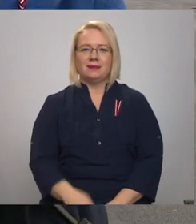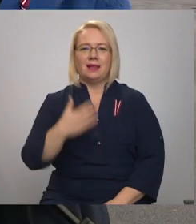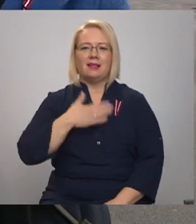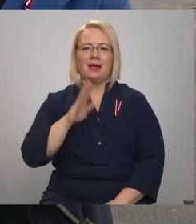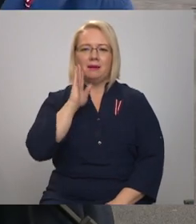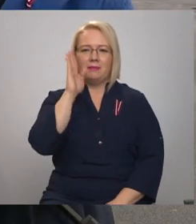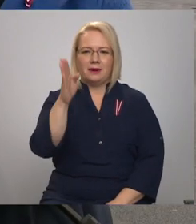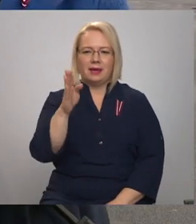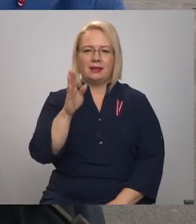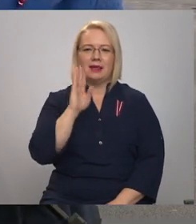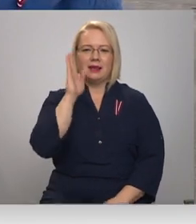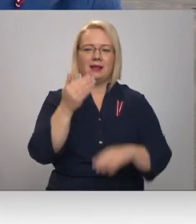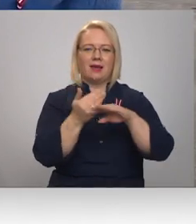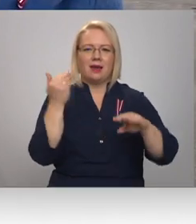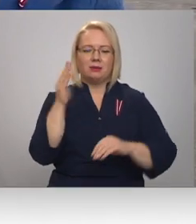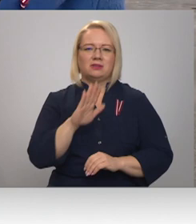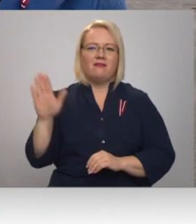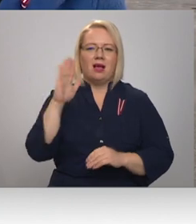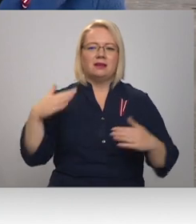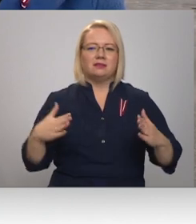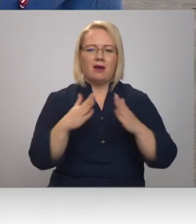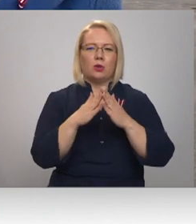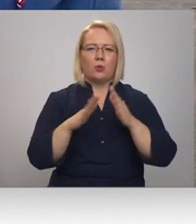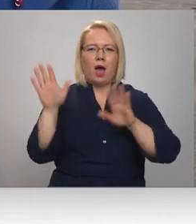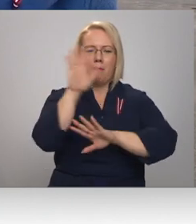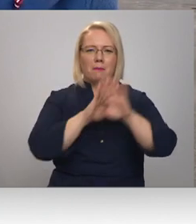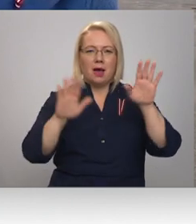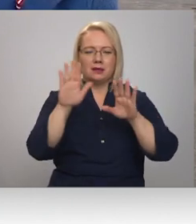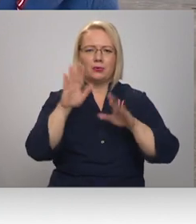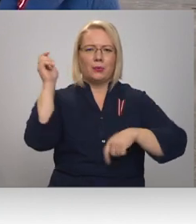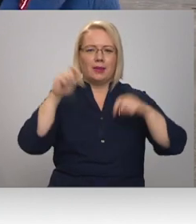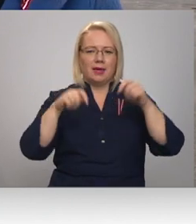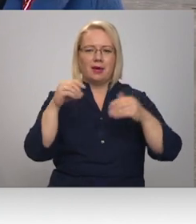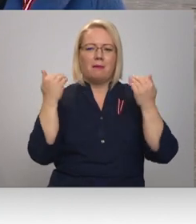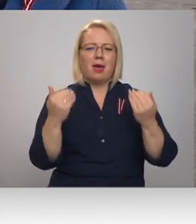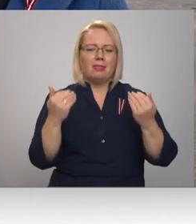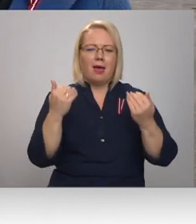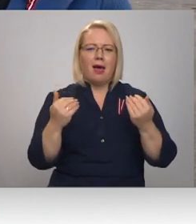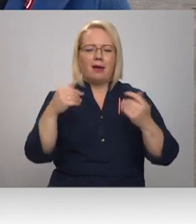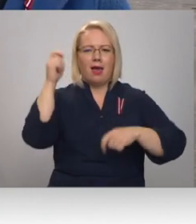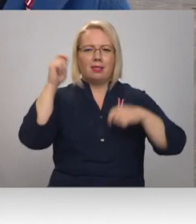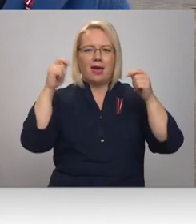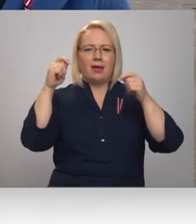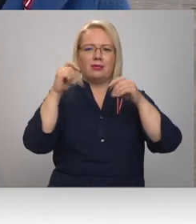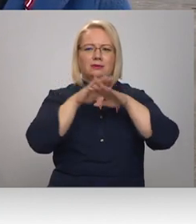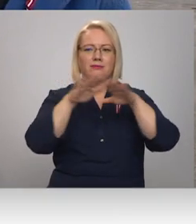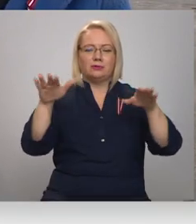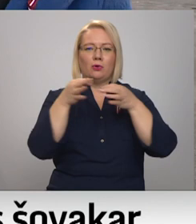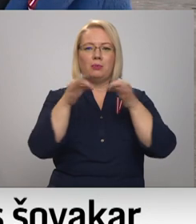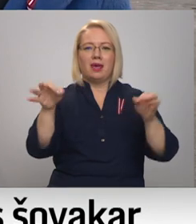Labrīti! Rīta Agrums valstsvētkos bija apmācies un arī lija, bet šobrīd lietas mākoņi ir izklīdušas, un brīvības